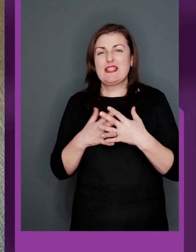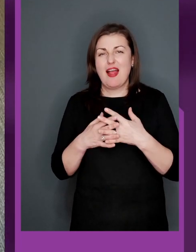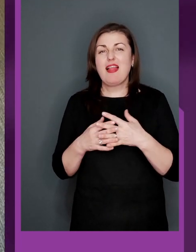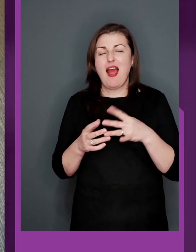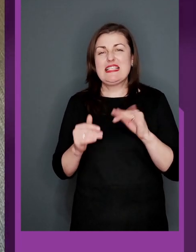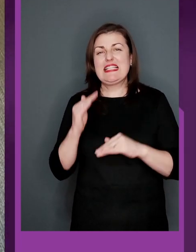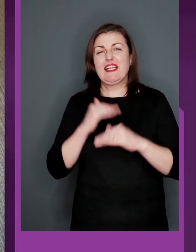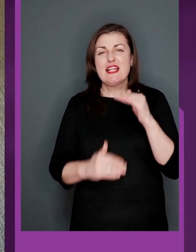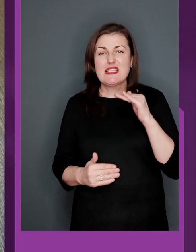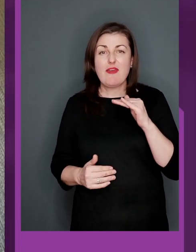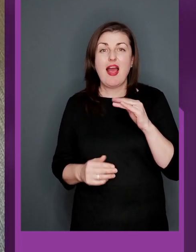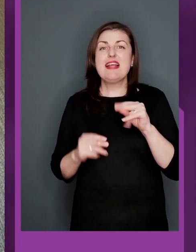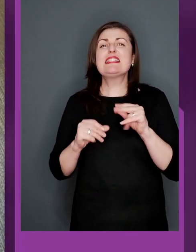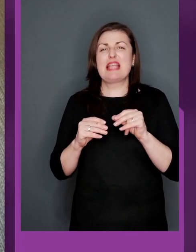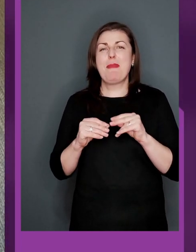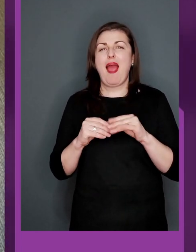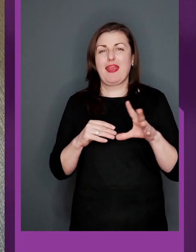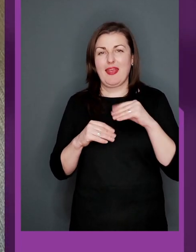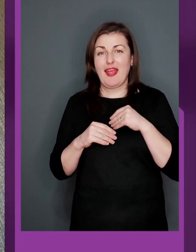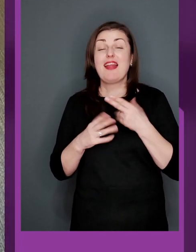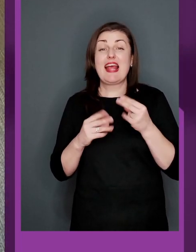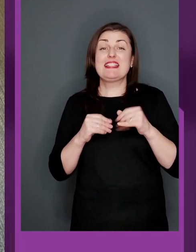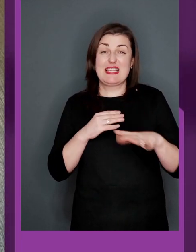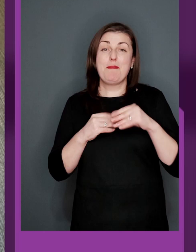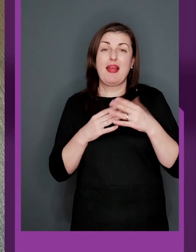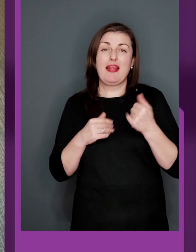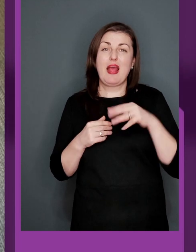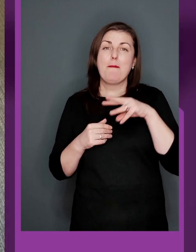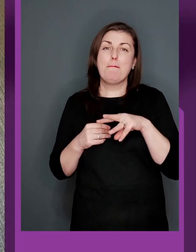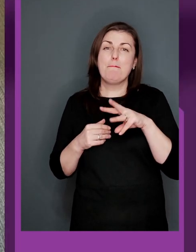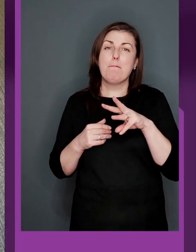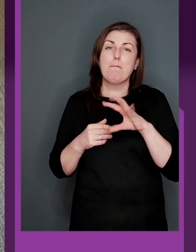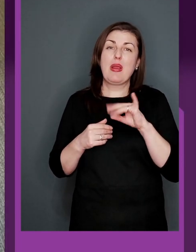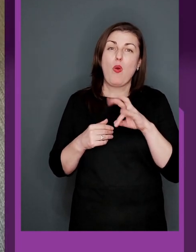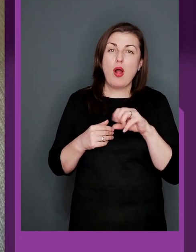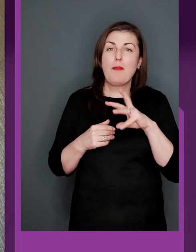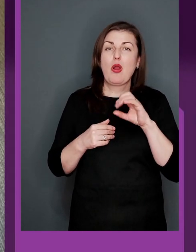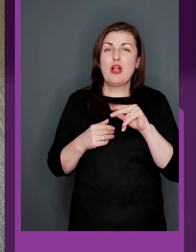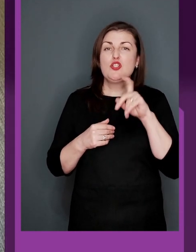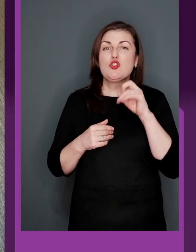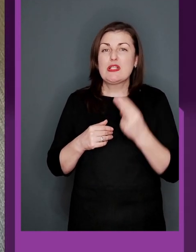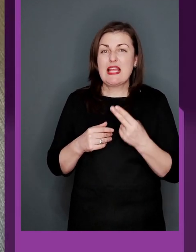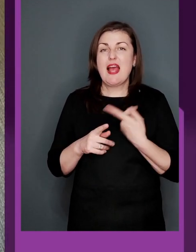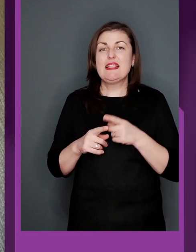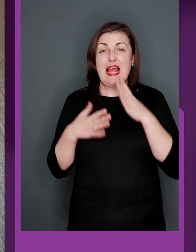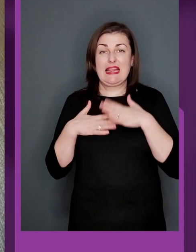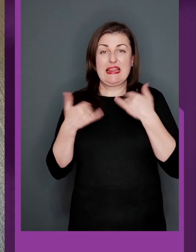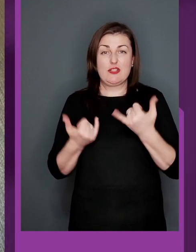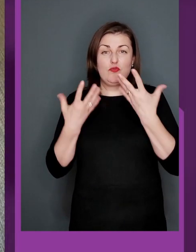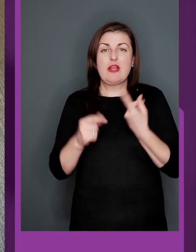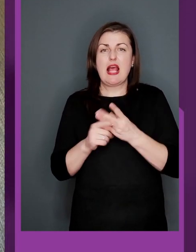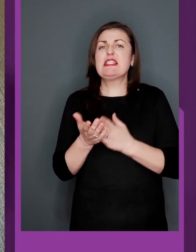вони з одного села, з дитинства, і земляки, земляки, да, Микола Микола, Микола Миколаївич ЗОЦ,